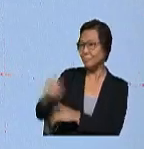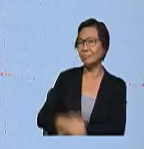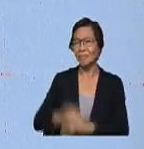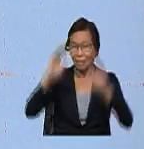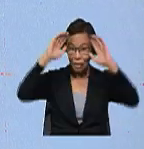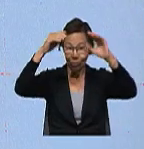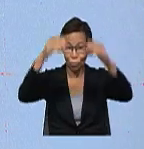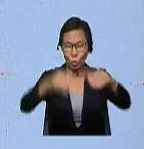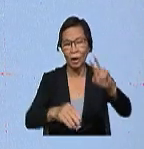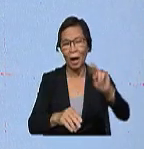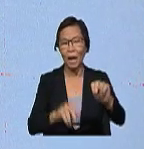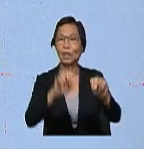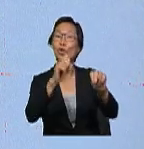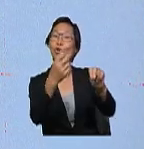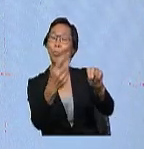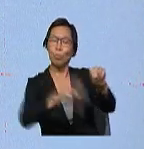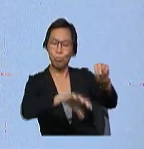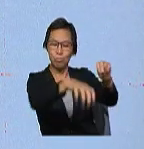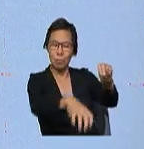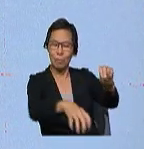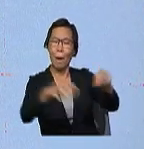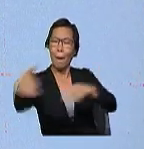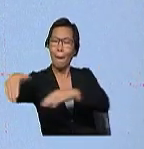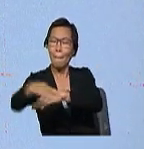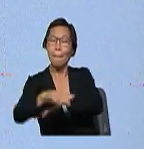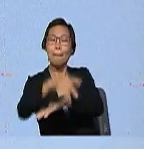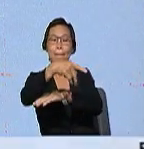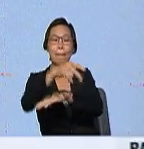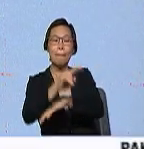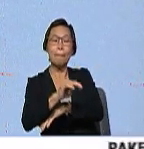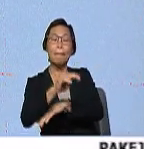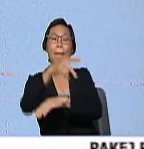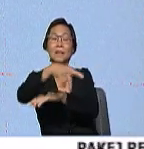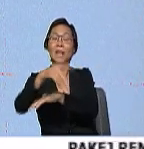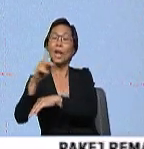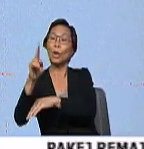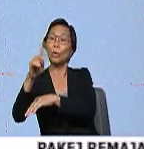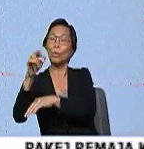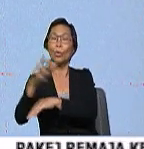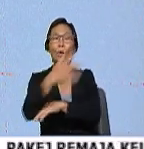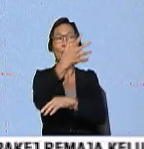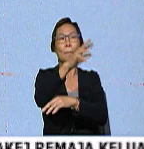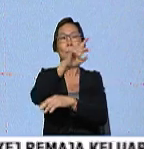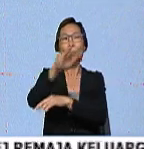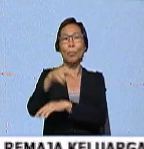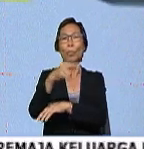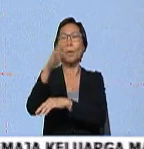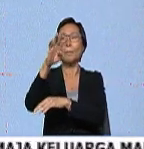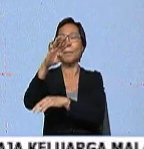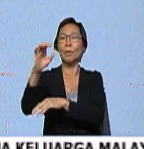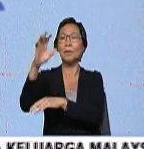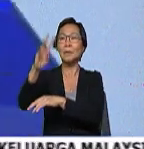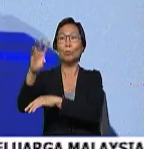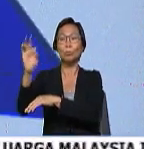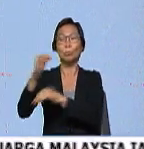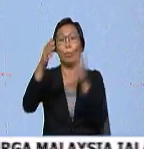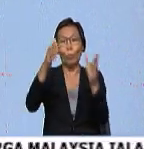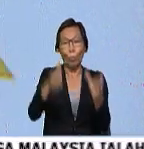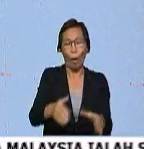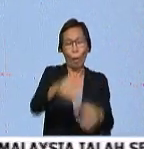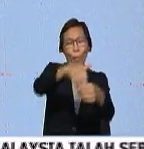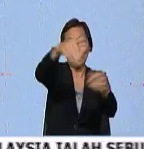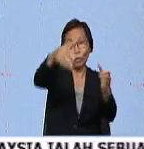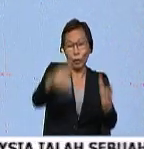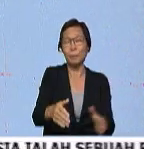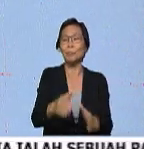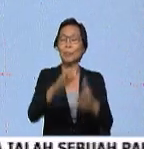Jumpan seterusnya di N12 Pantai Kundo dengan jumlah pengundi 15,469. Perinciannya